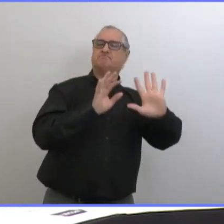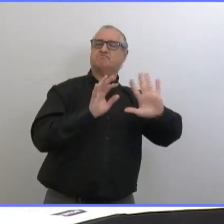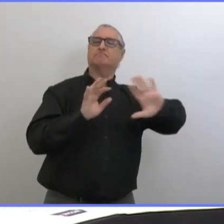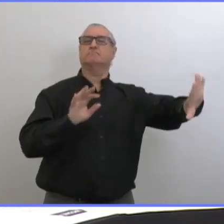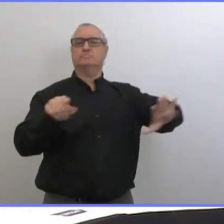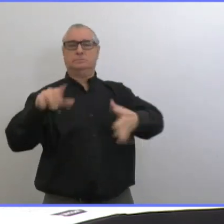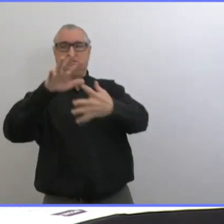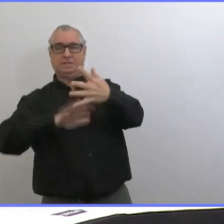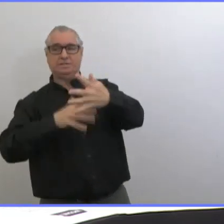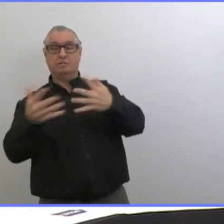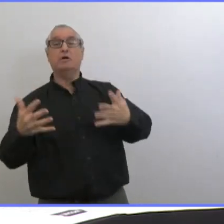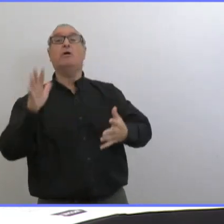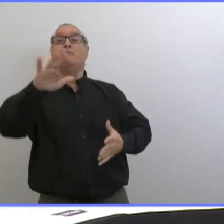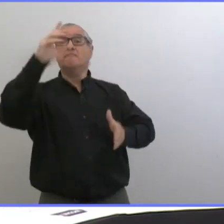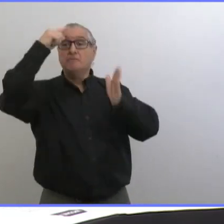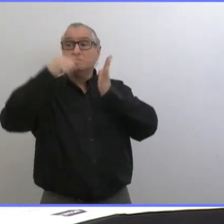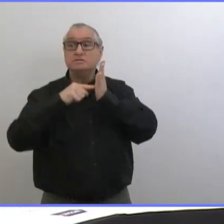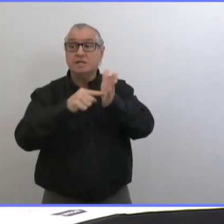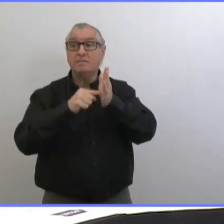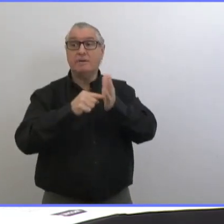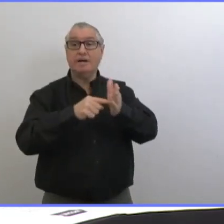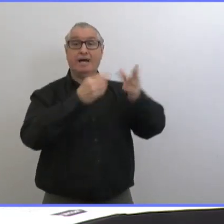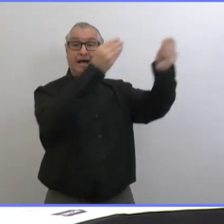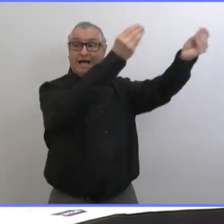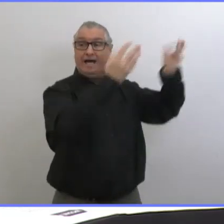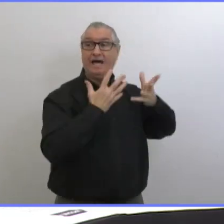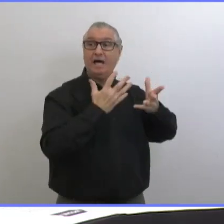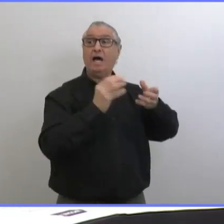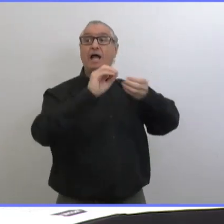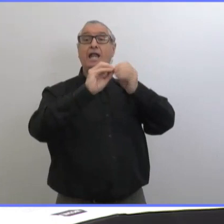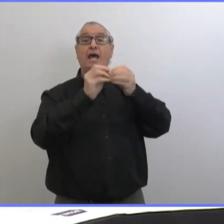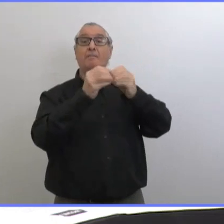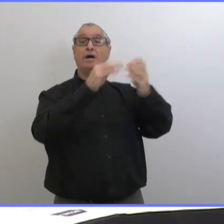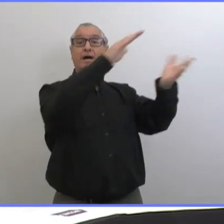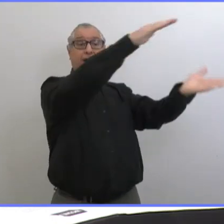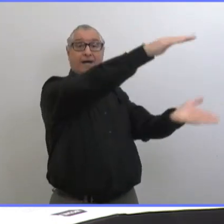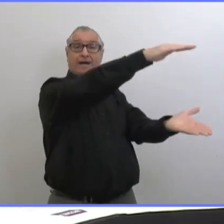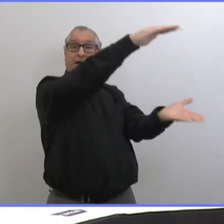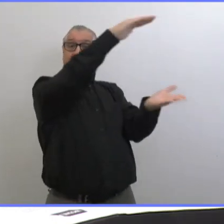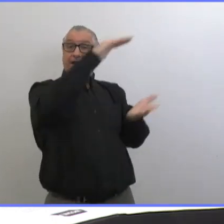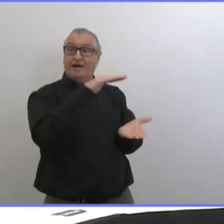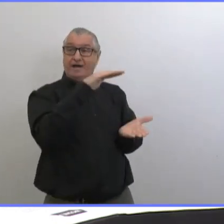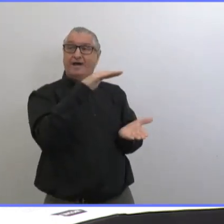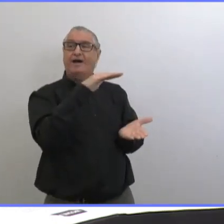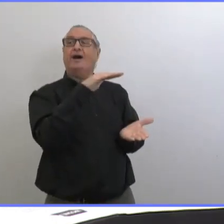aujourd'hui, si on reçoit toutes les doses qui ont déjà été alloués à Manitoba, on pourrait